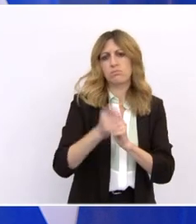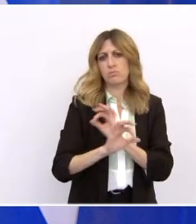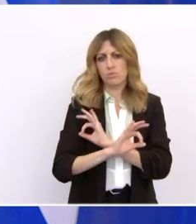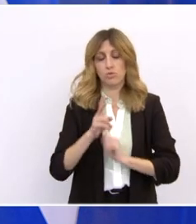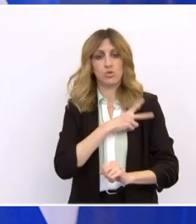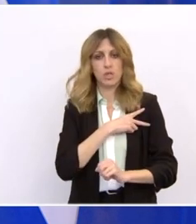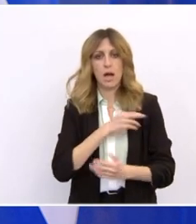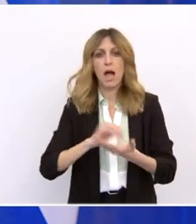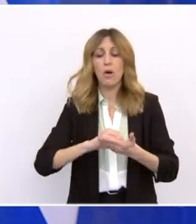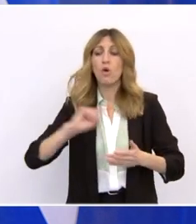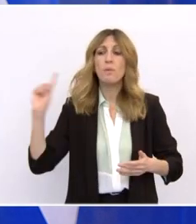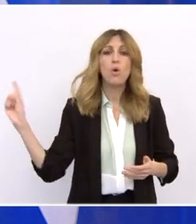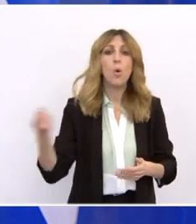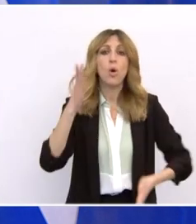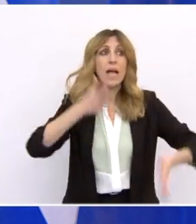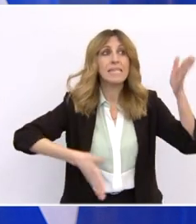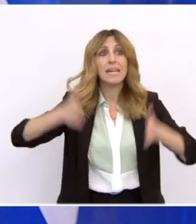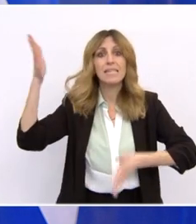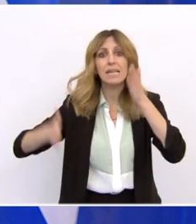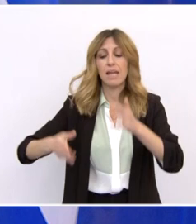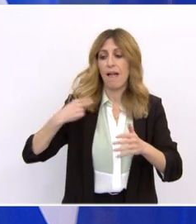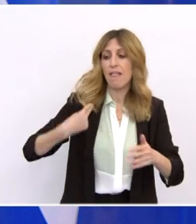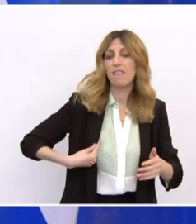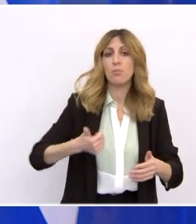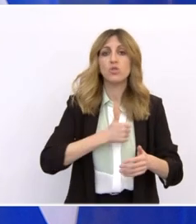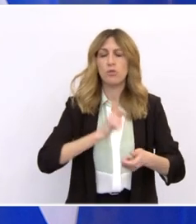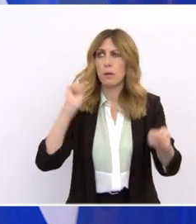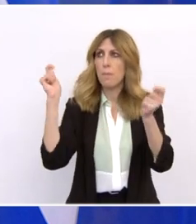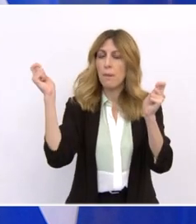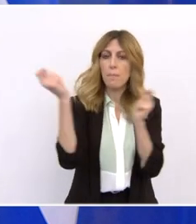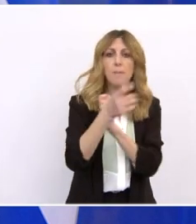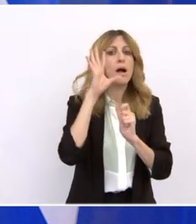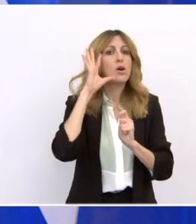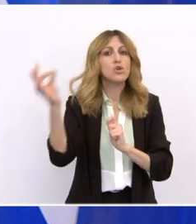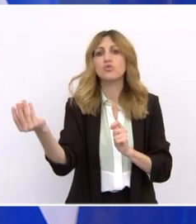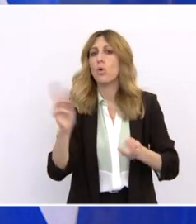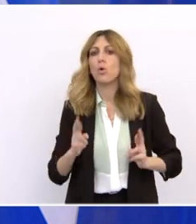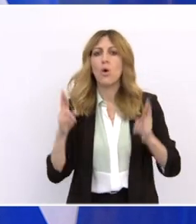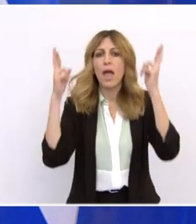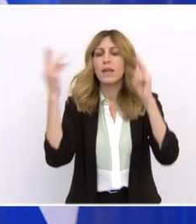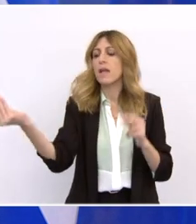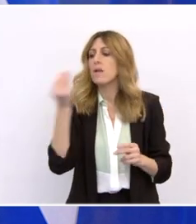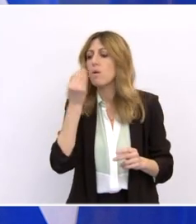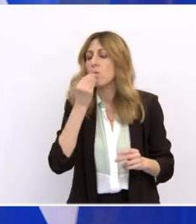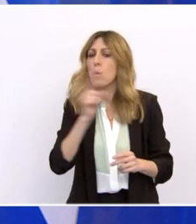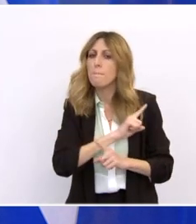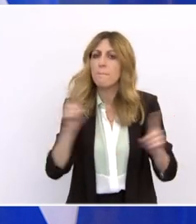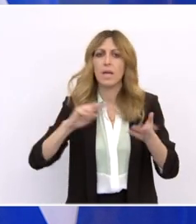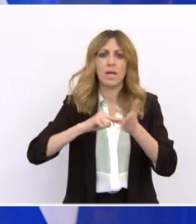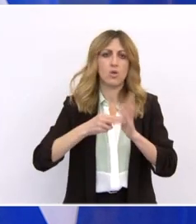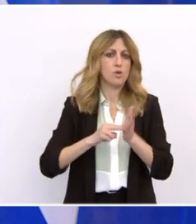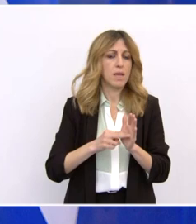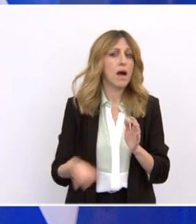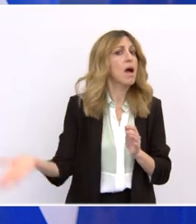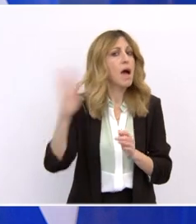των κτηρίων δημόσιων και ιδιωτικών, μεγάλη στροφή στις ανανεώσεις πηγές ενέργειας, αλλά βέβαια και μεγάλη στροφή στις ηλεκτροκίνητες πια